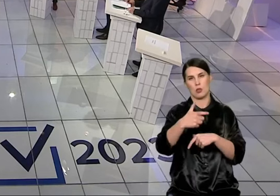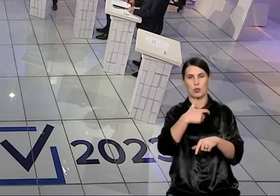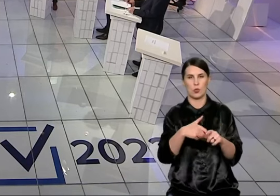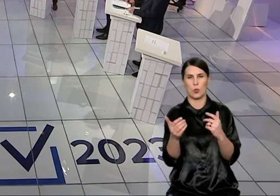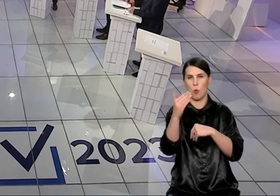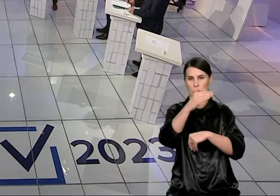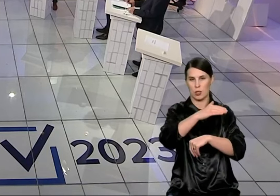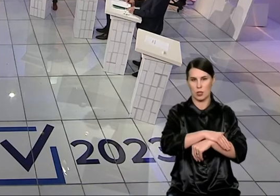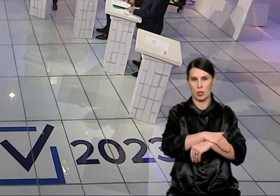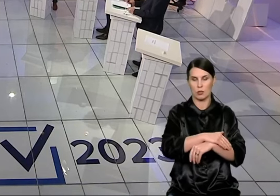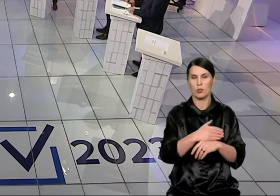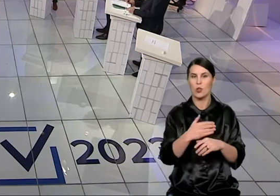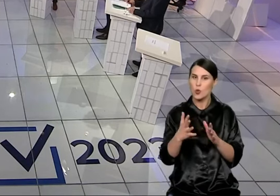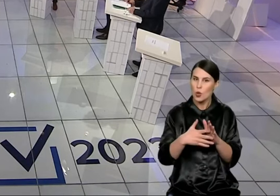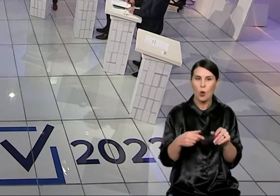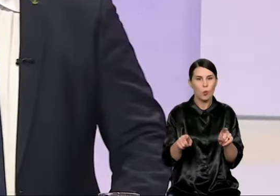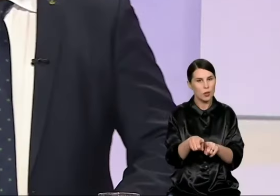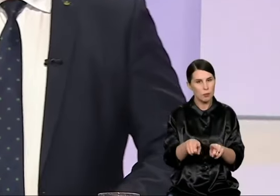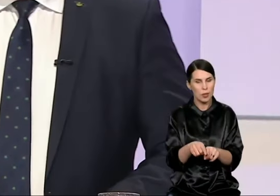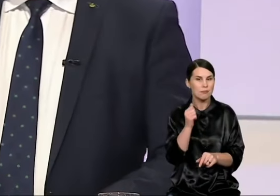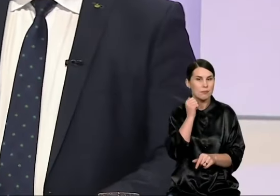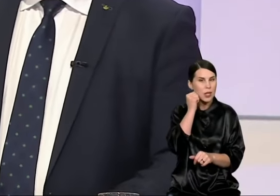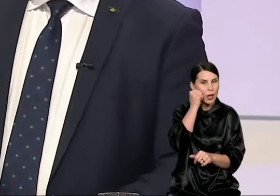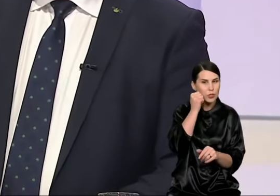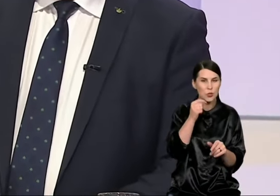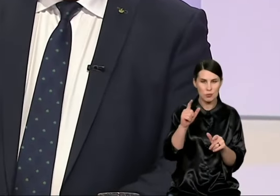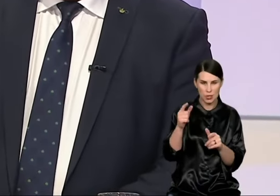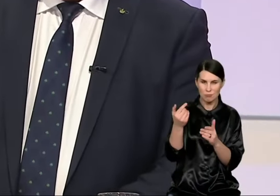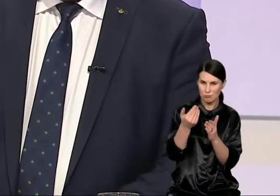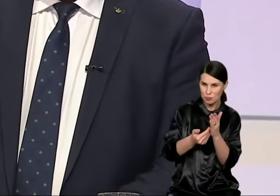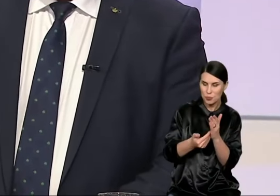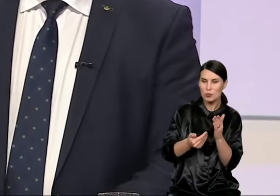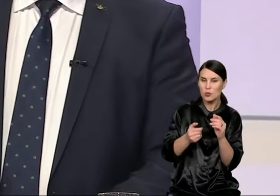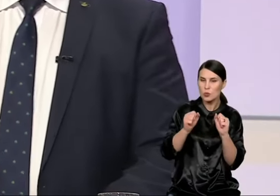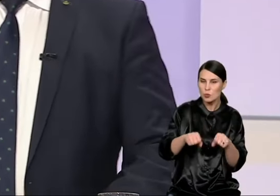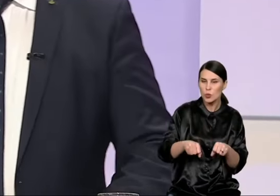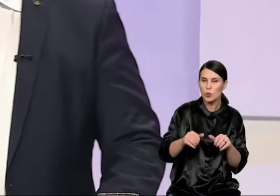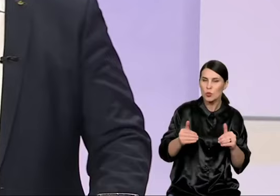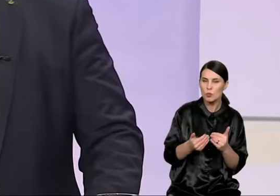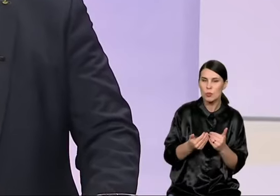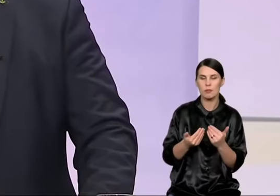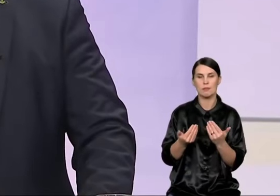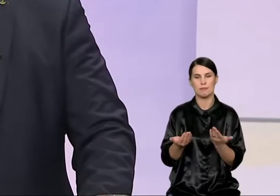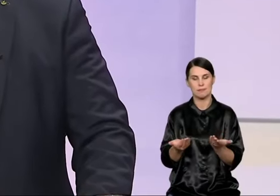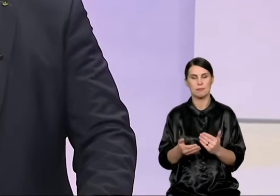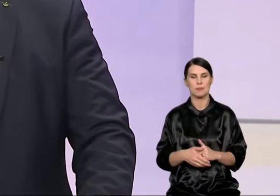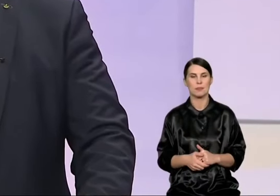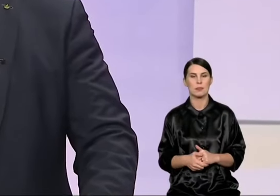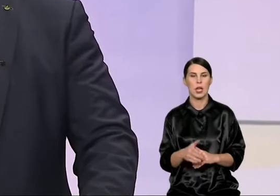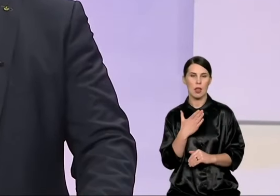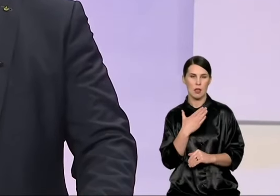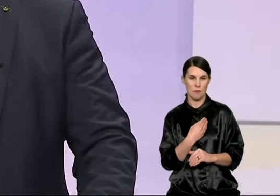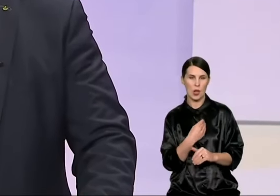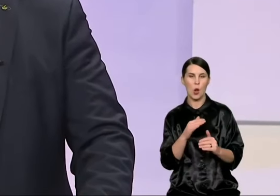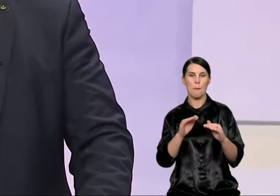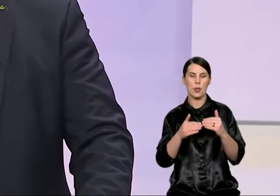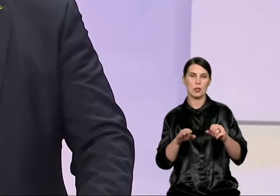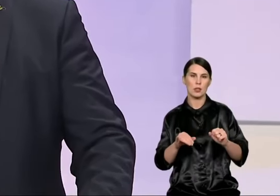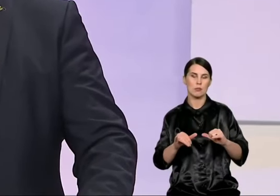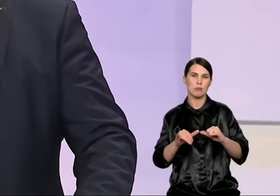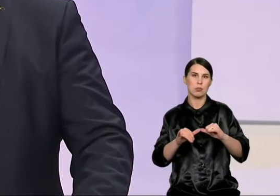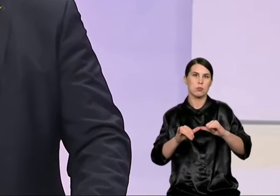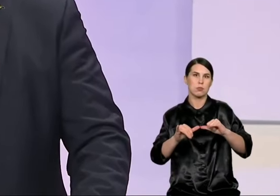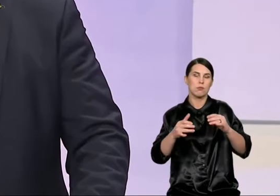tą turėtų daryti toliau. Na, ačiū ponas Lapinskas ir baigsim. Galėsim galitveikti to. Aš tai grįšiu prie to paties. Vilnius miestas išaugo išsiplėti ir